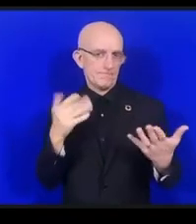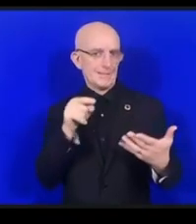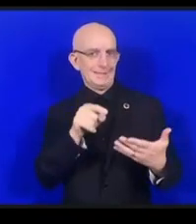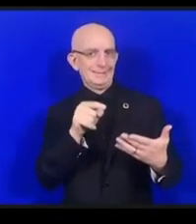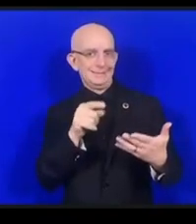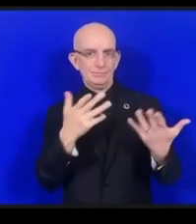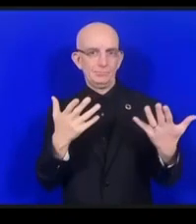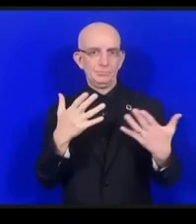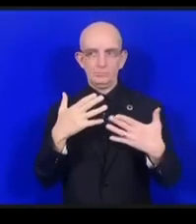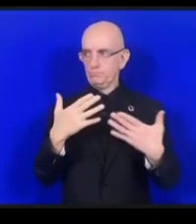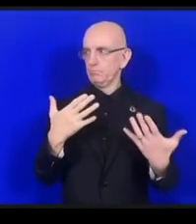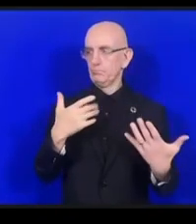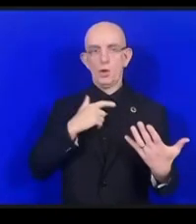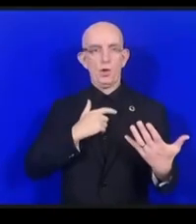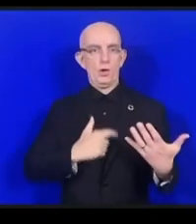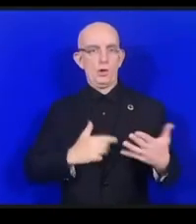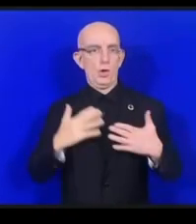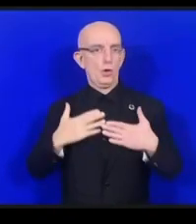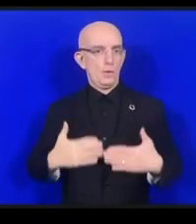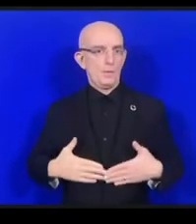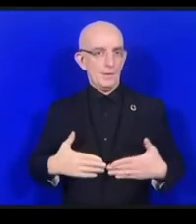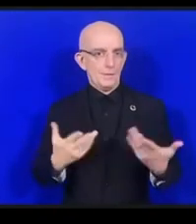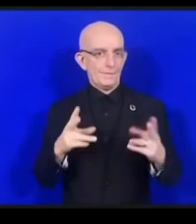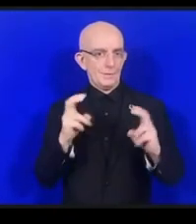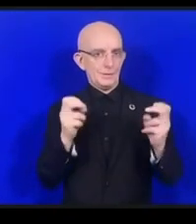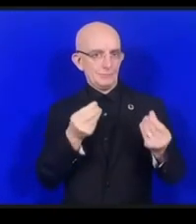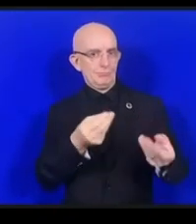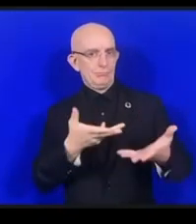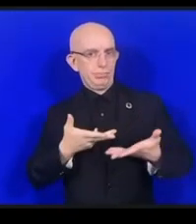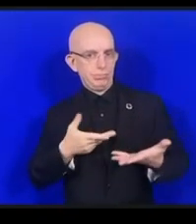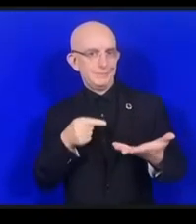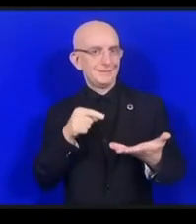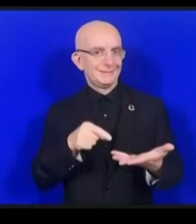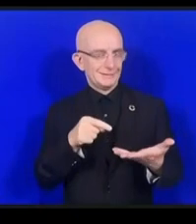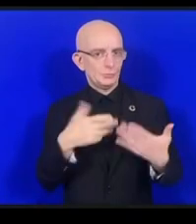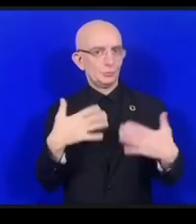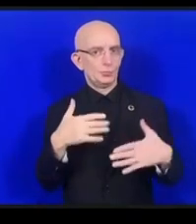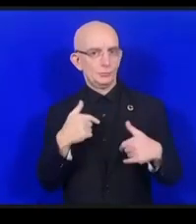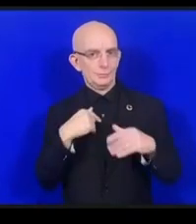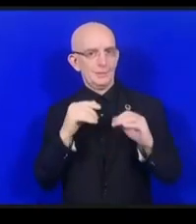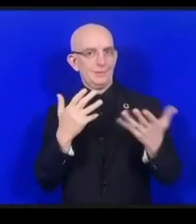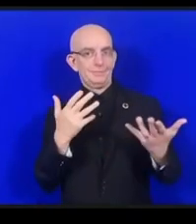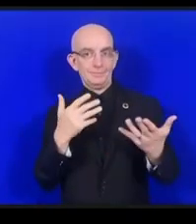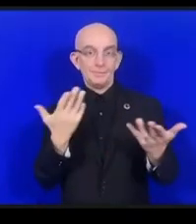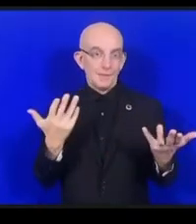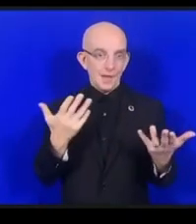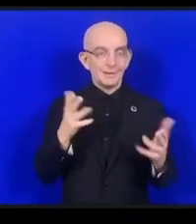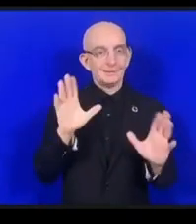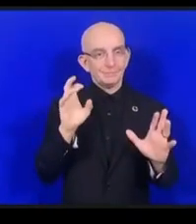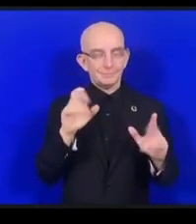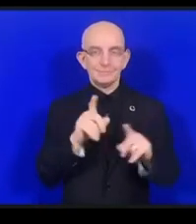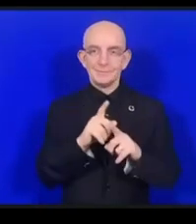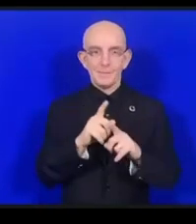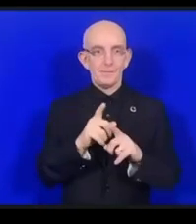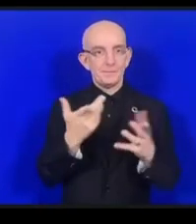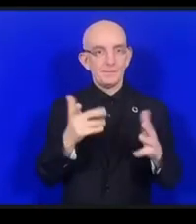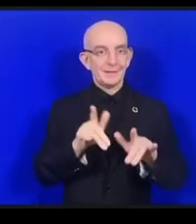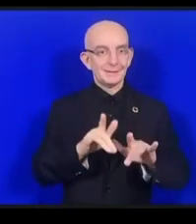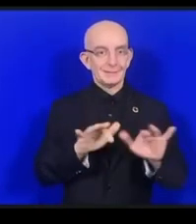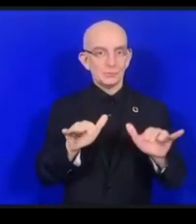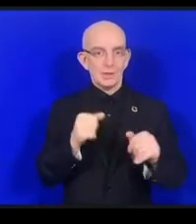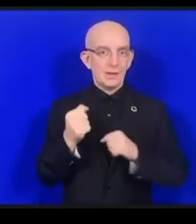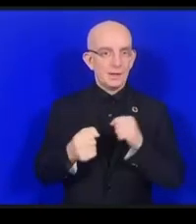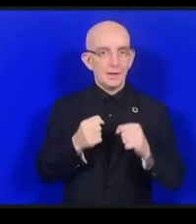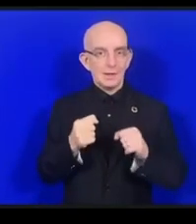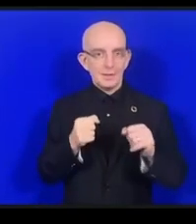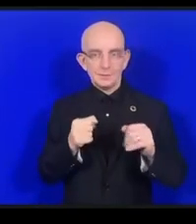ントデジタルネイティブということでフィオさんユースコアリッションインターネットバリューズということで青年を代